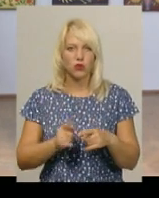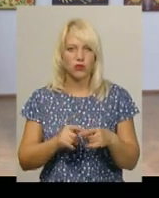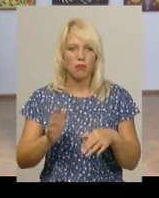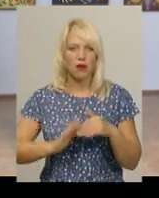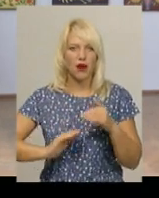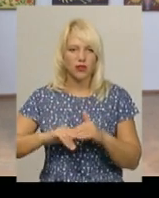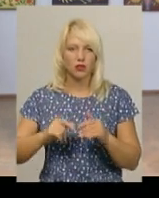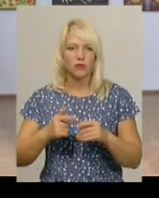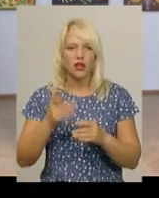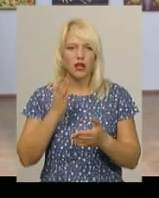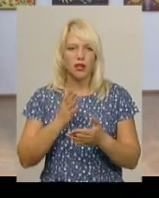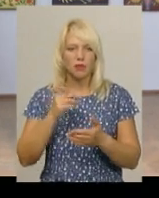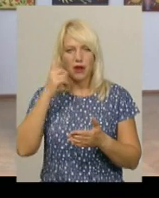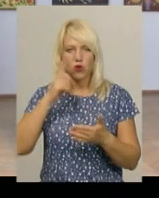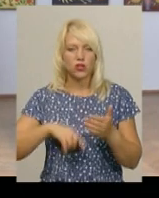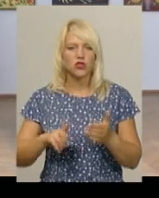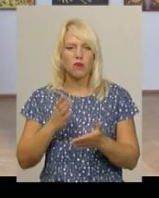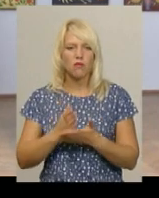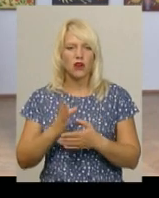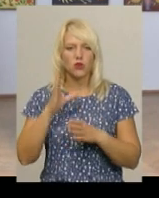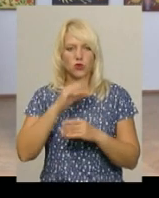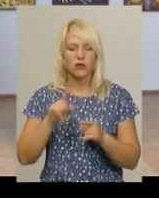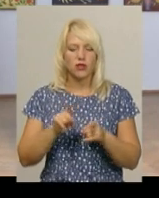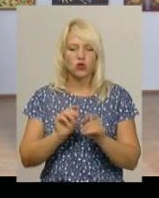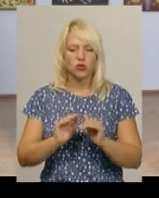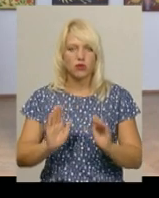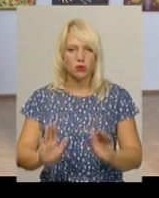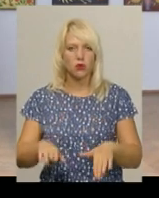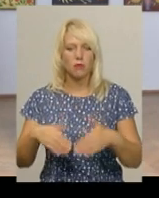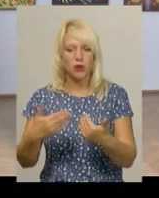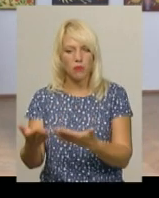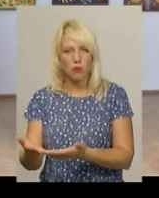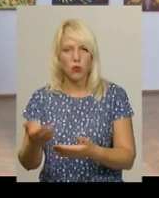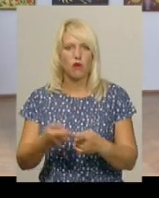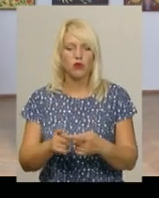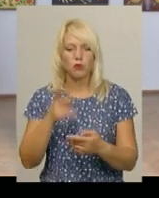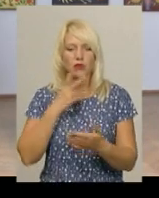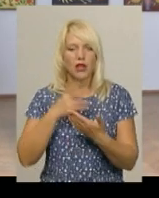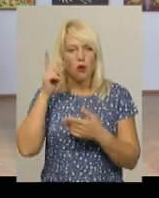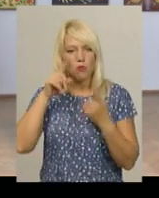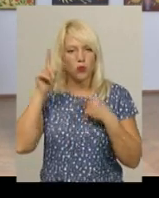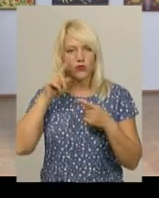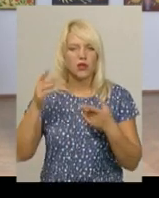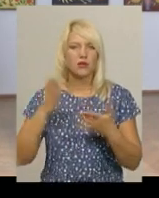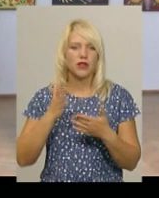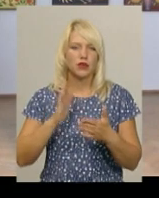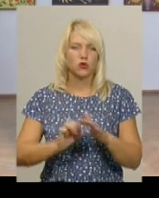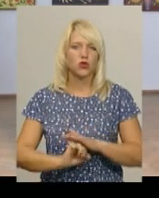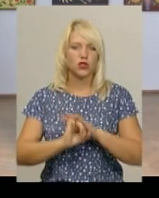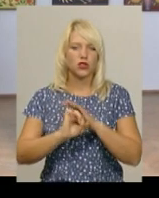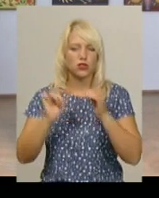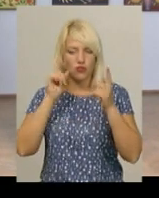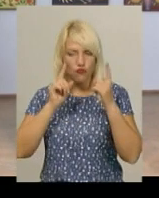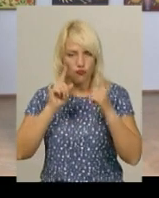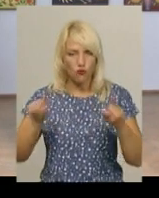що вони мають успіх. І також запропонуємо діткам переглянути мультфільми, які створені на основі